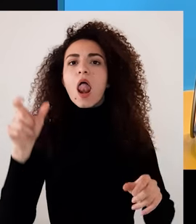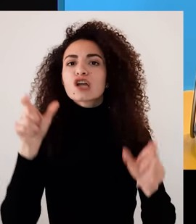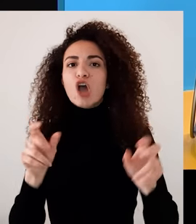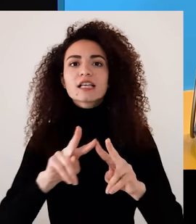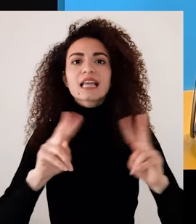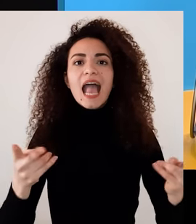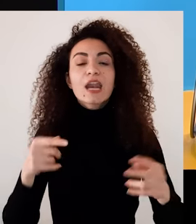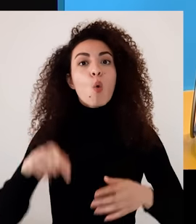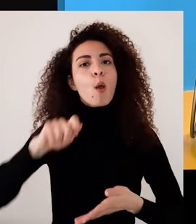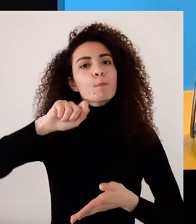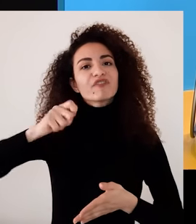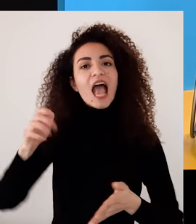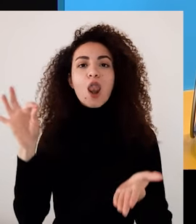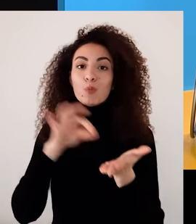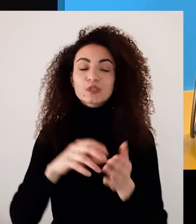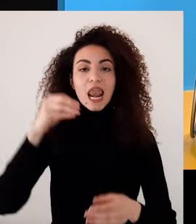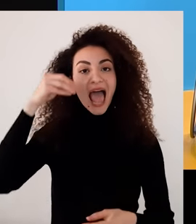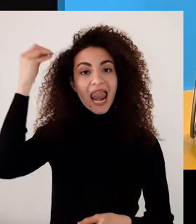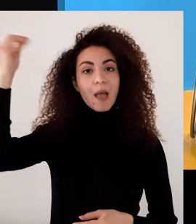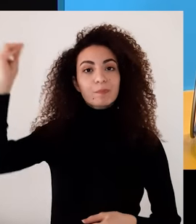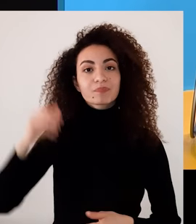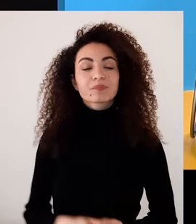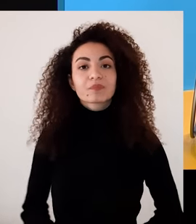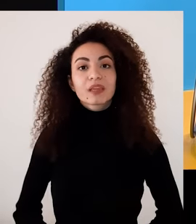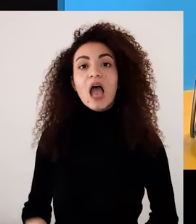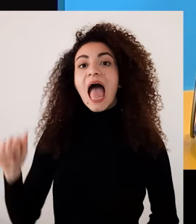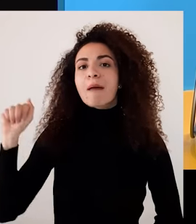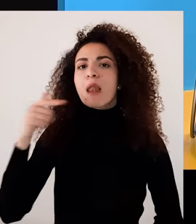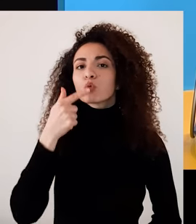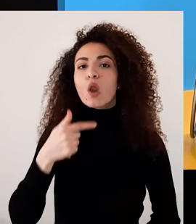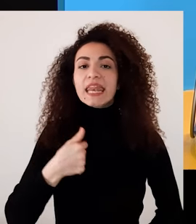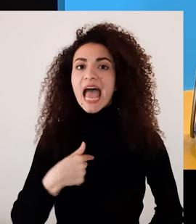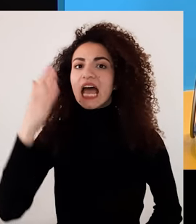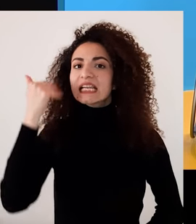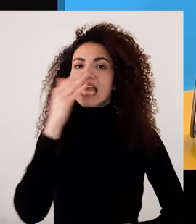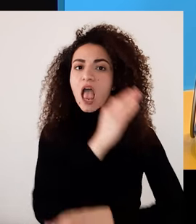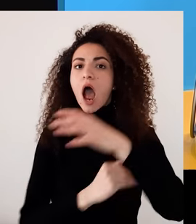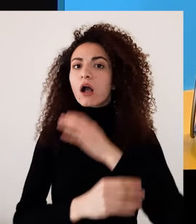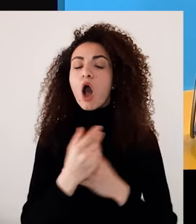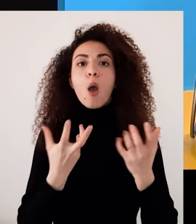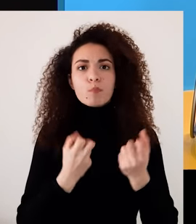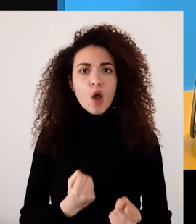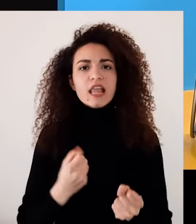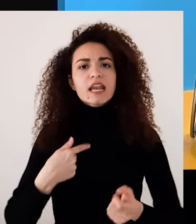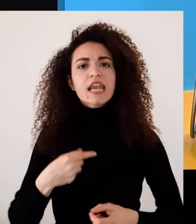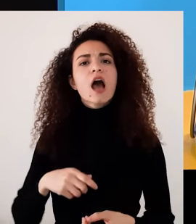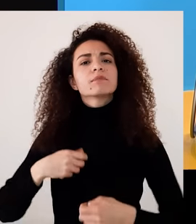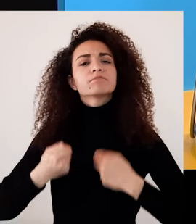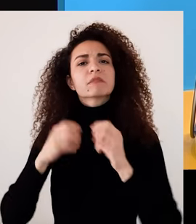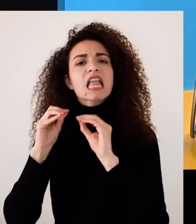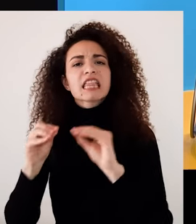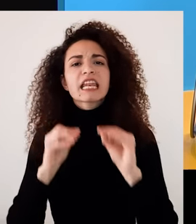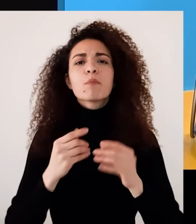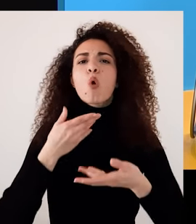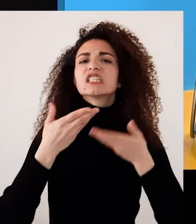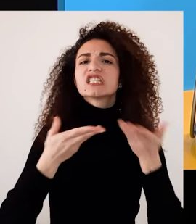آخرين من خلال مشاركة الاهتمام مفاتيح لتحقيق الأحلام أما أمل بتقول نحن النساء ذوات الإعاقة يمكنوا